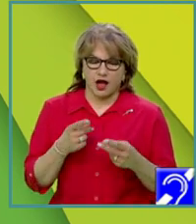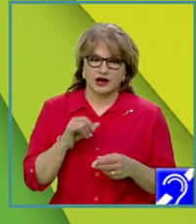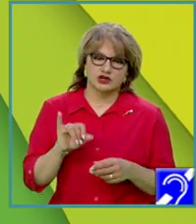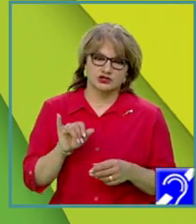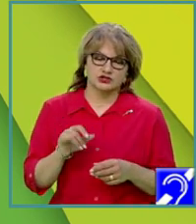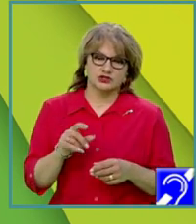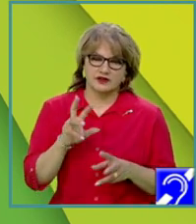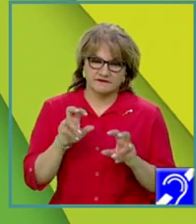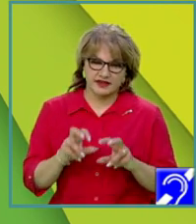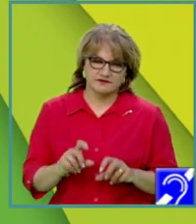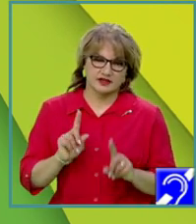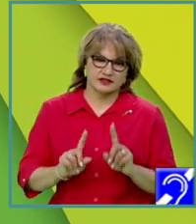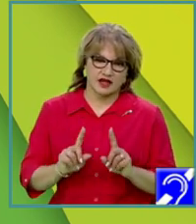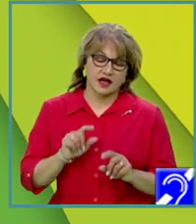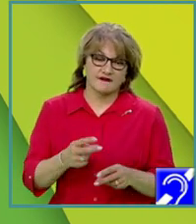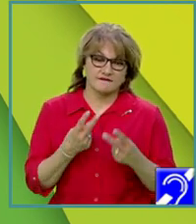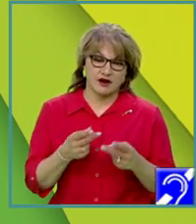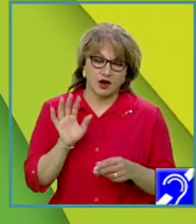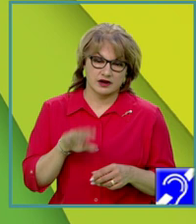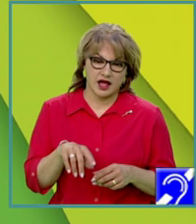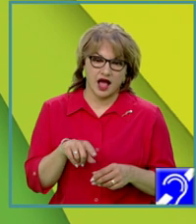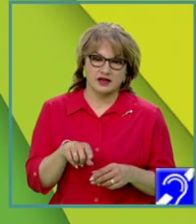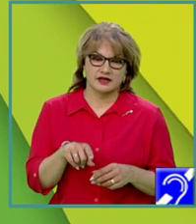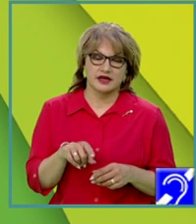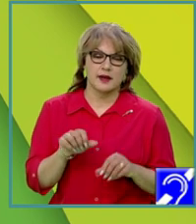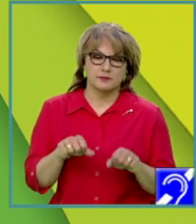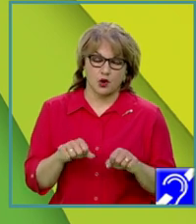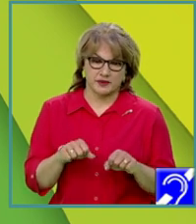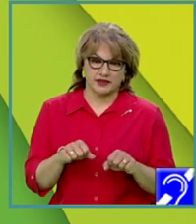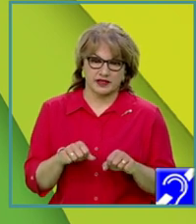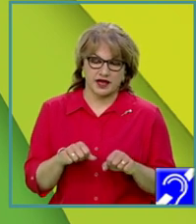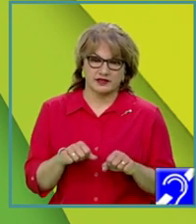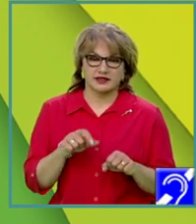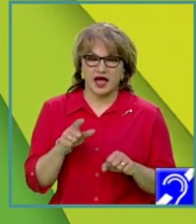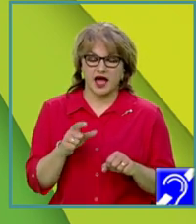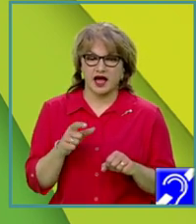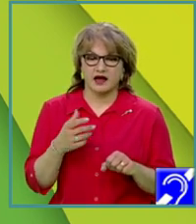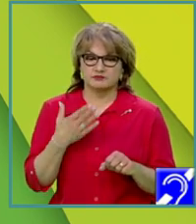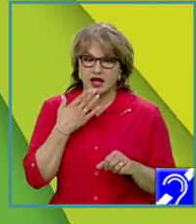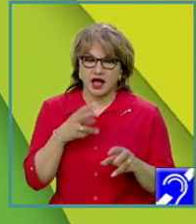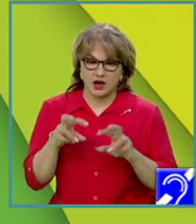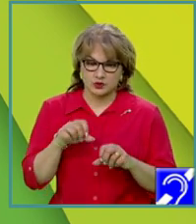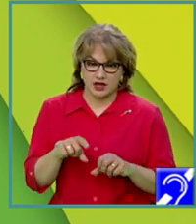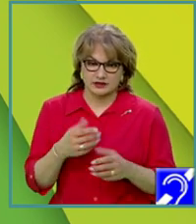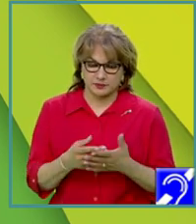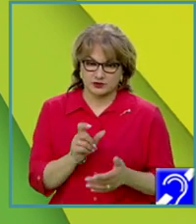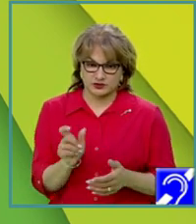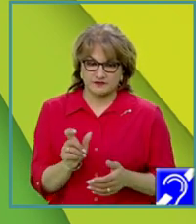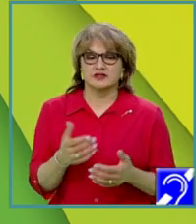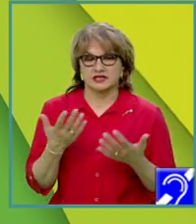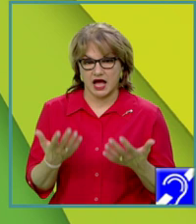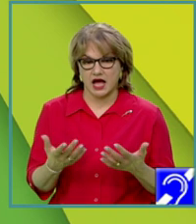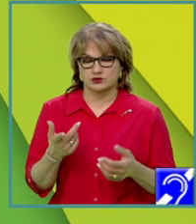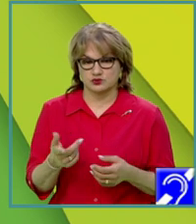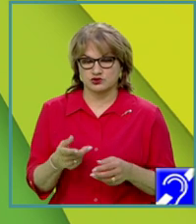verifică. Dacă valoarea are proprietatea căutată pentru secvență, atunci